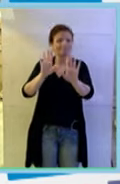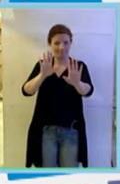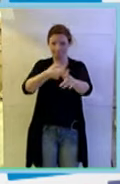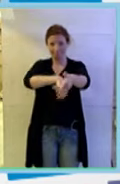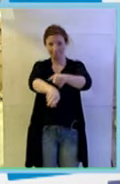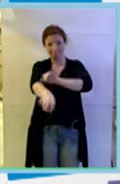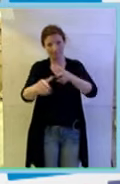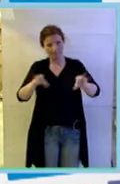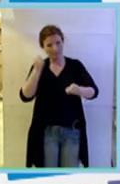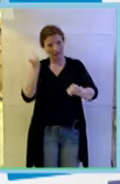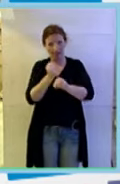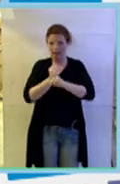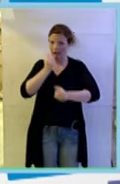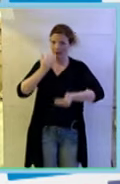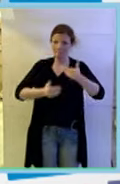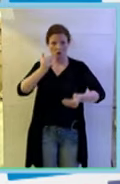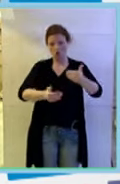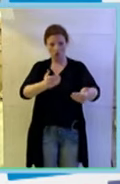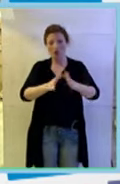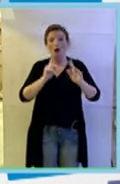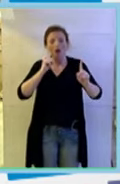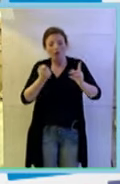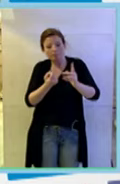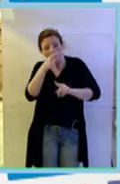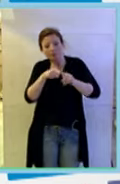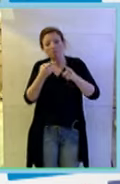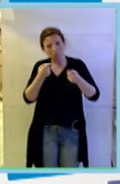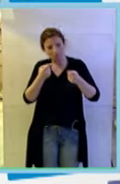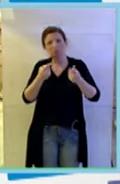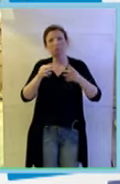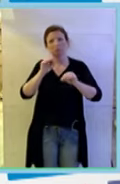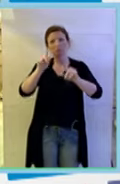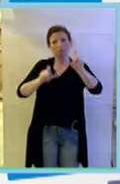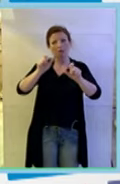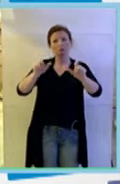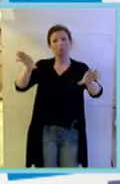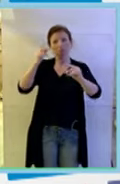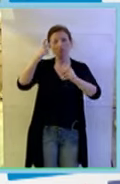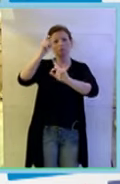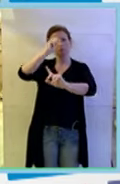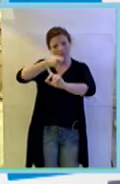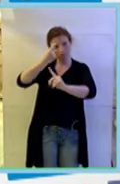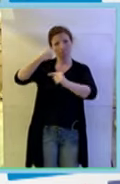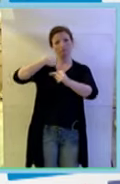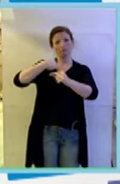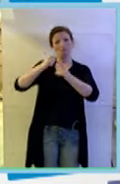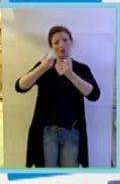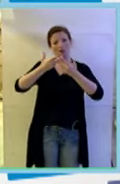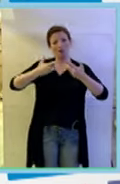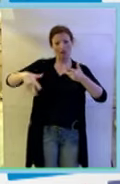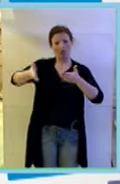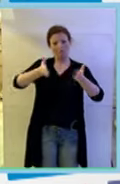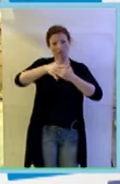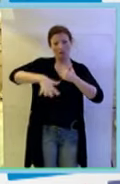cominciato a lavorare. E abbiamo, ci siamo creati una discreta rispettabilità nel nostro campo e piano